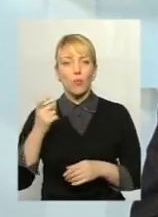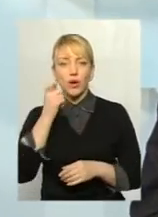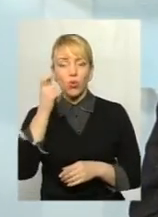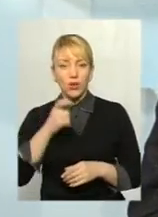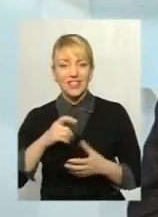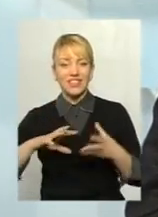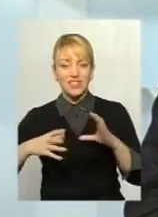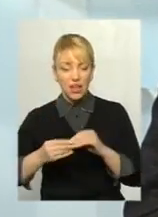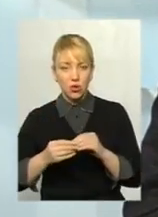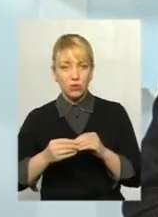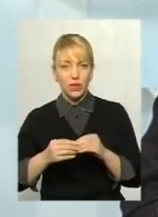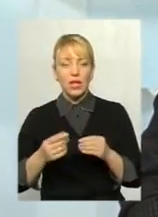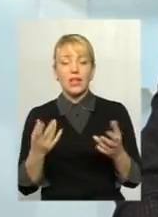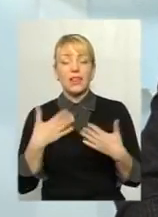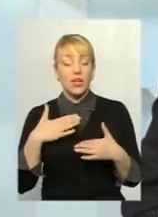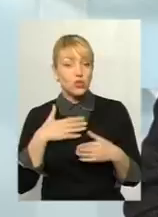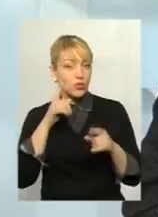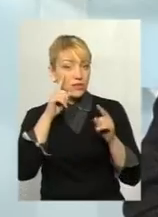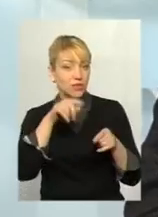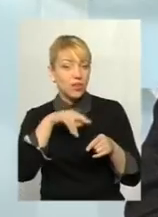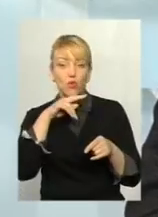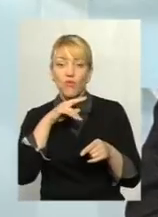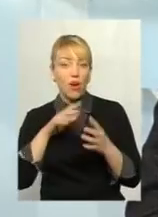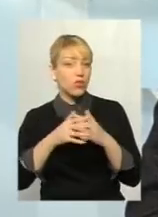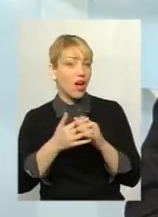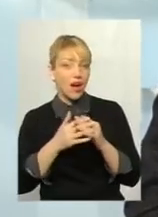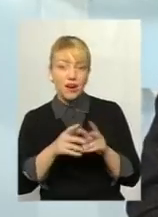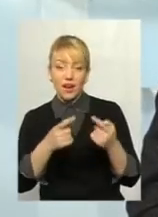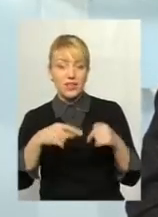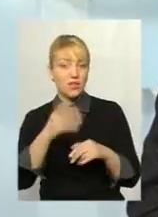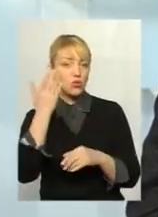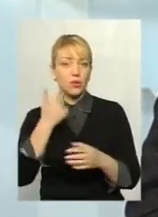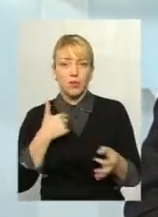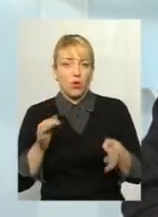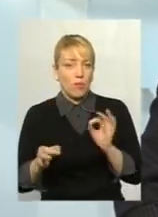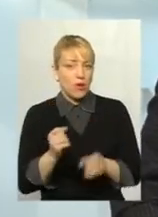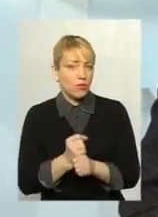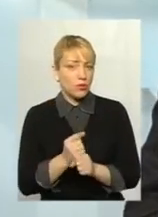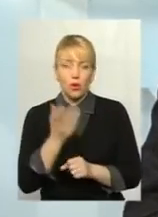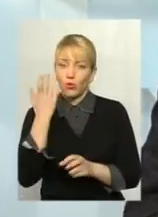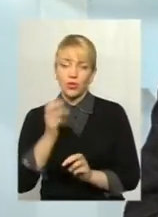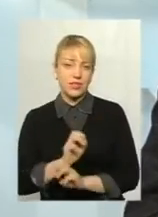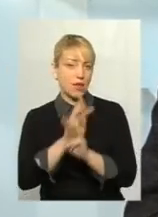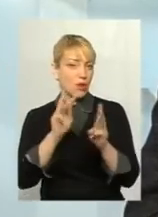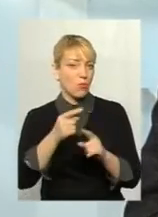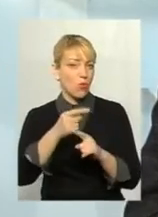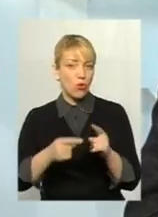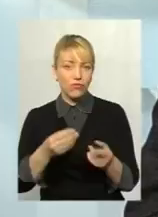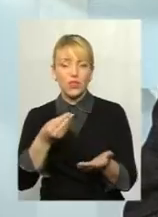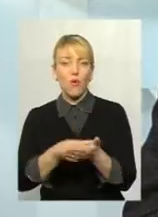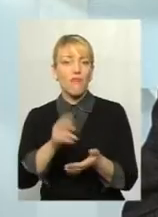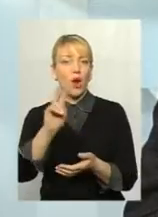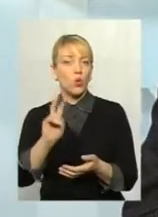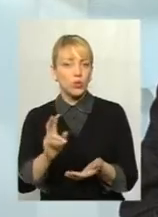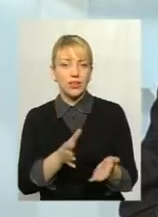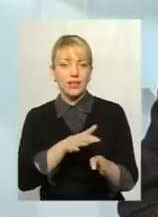чого звертати увагу сьогодні на аграрний сектор? Коли він і так працює нормально, коли він забезпечує до половини валютних надходжень держави, коли він